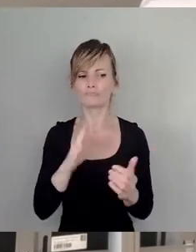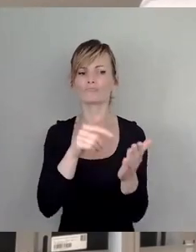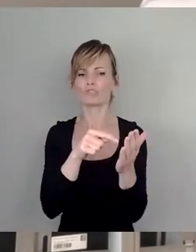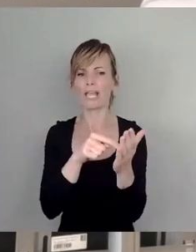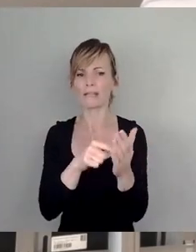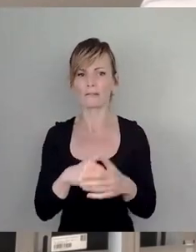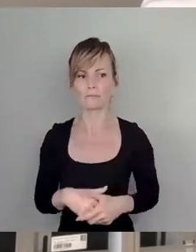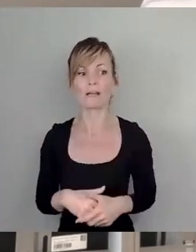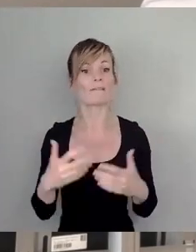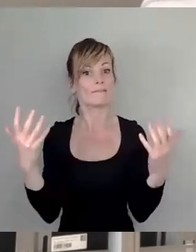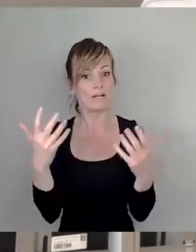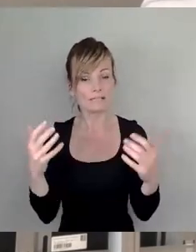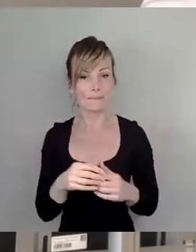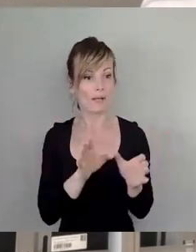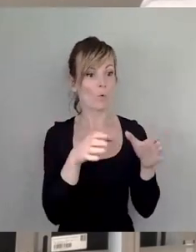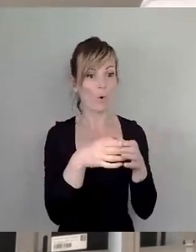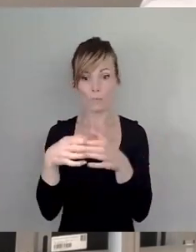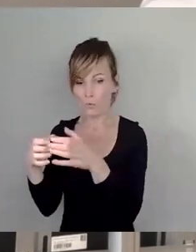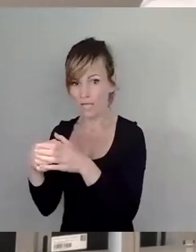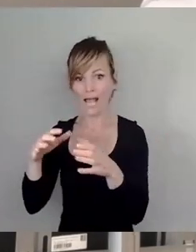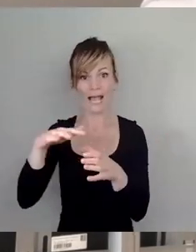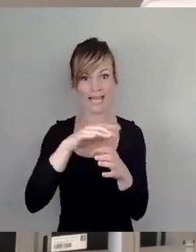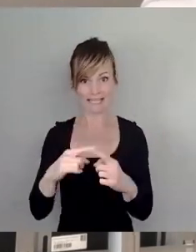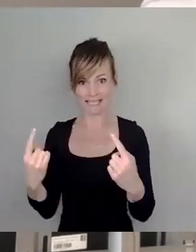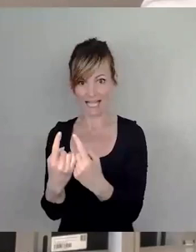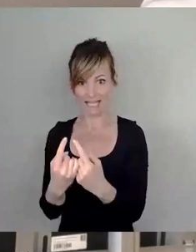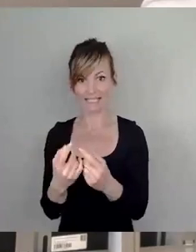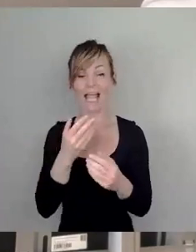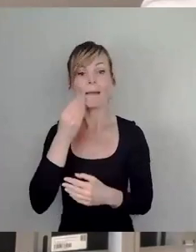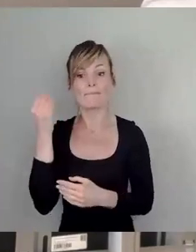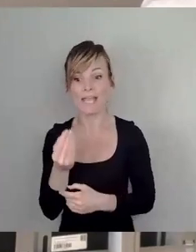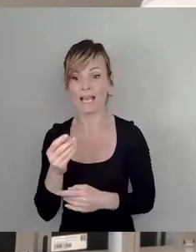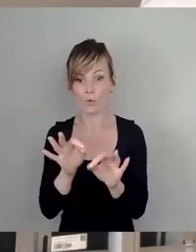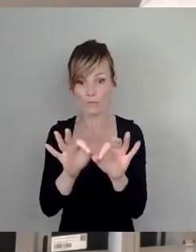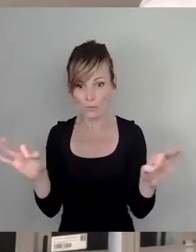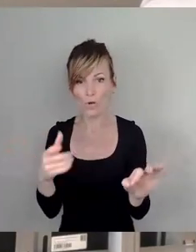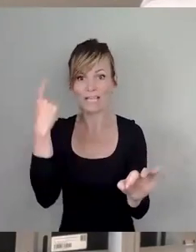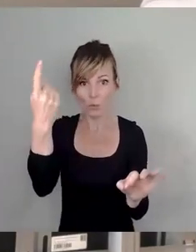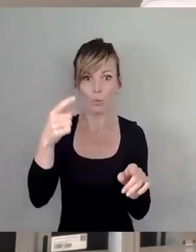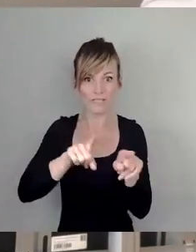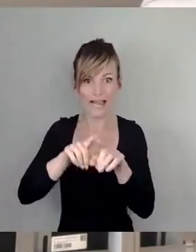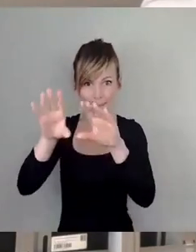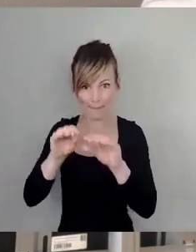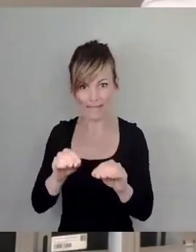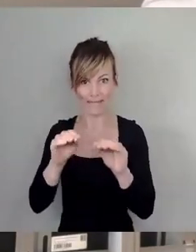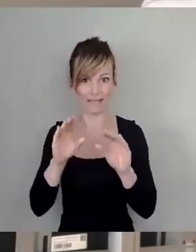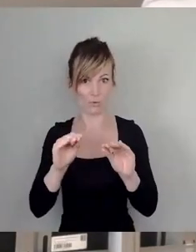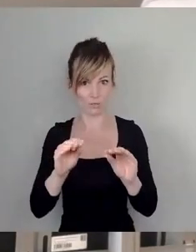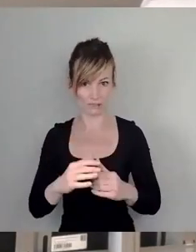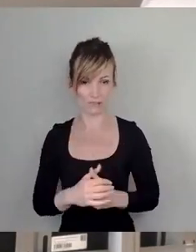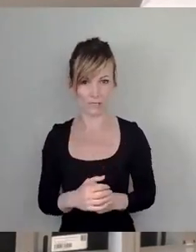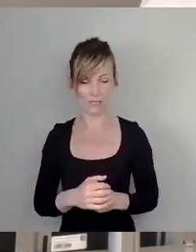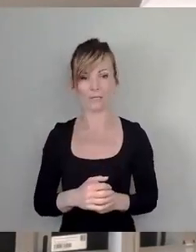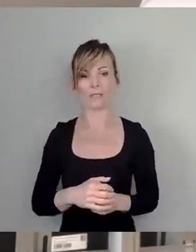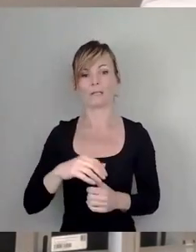dass den Kommunen und den Landkreisen empfohlen wird, das auch anzuwenden. Das heißt, dass die RSA in Dresden